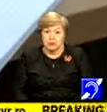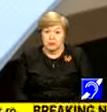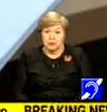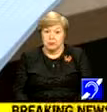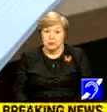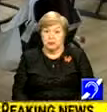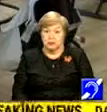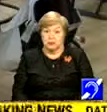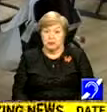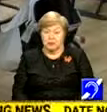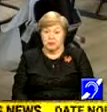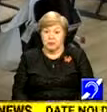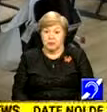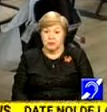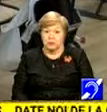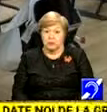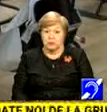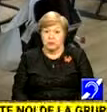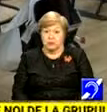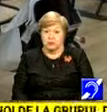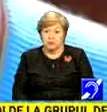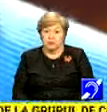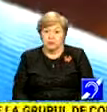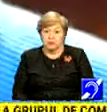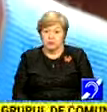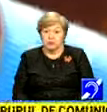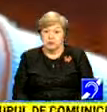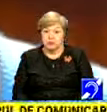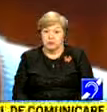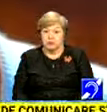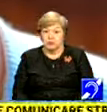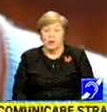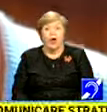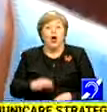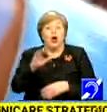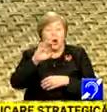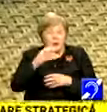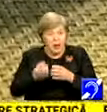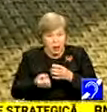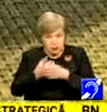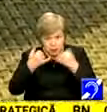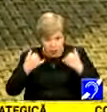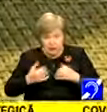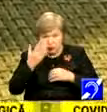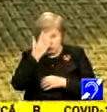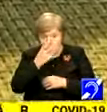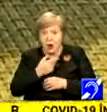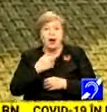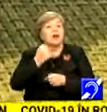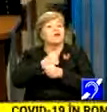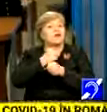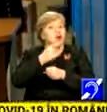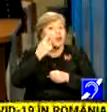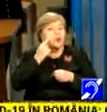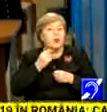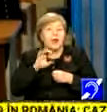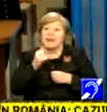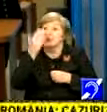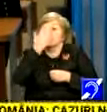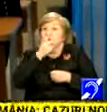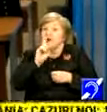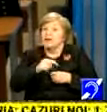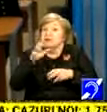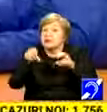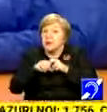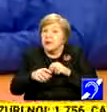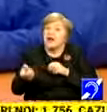evident că pe structura de an școlar nu se mai poate învla. Elevii care au început școala au fost testați, dar școlile trebuie să primească